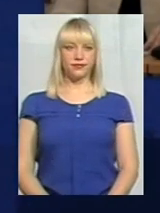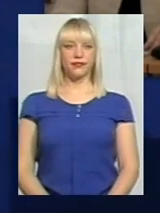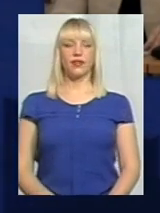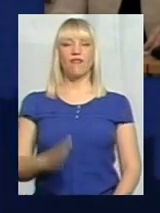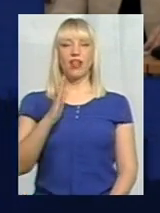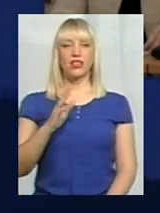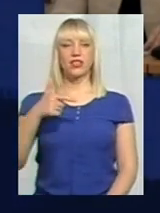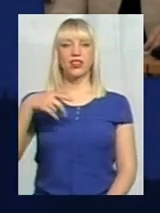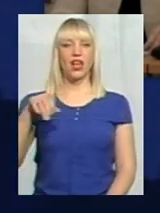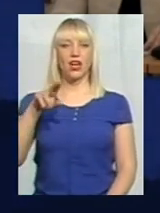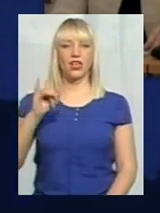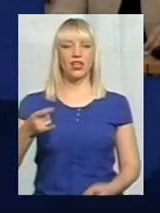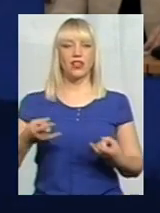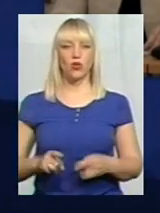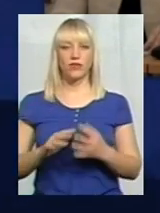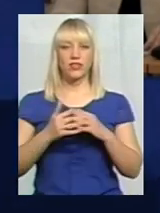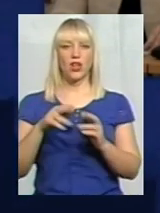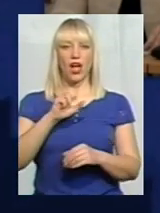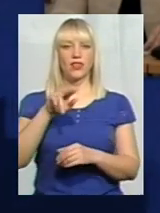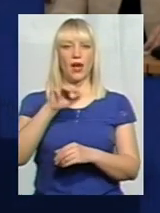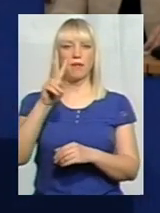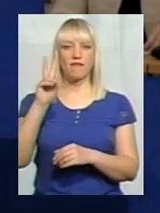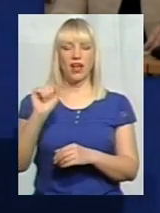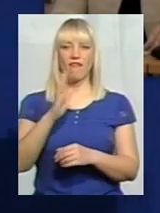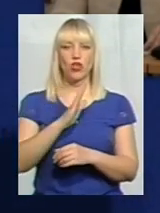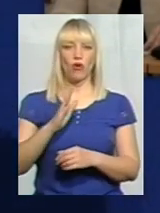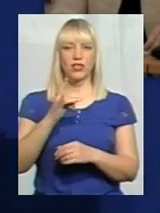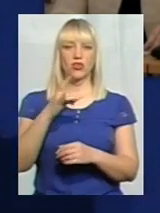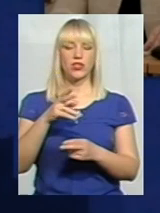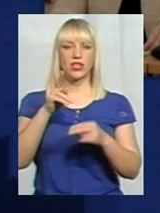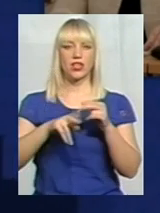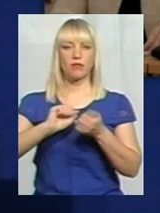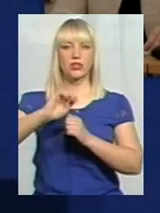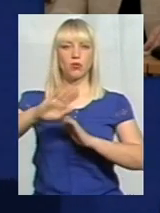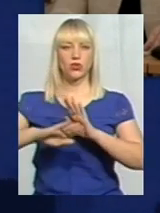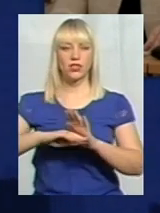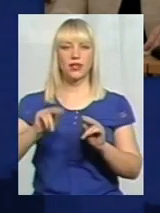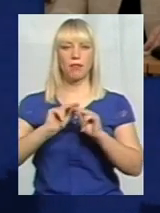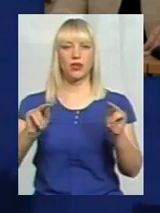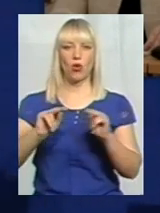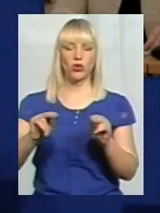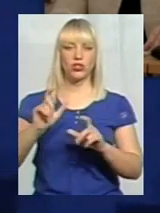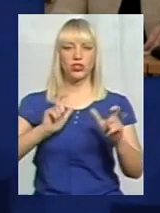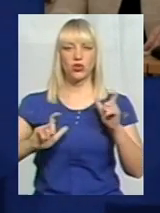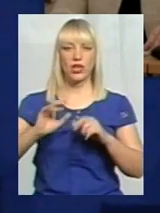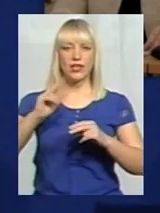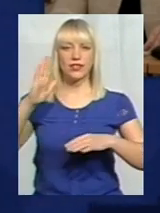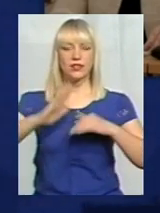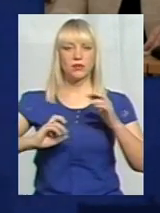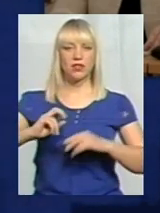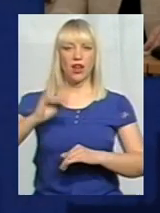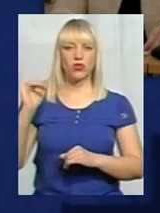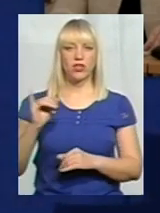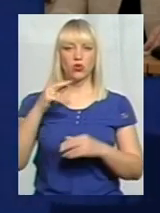Валентина Граділь. Народилася в селі Адамівка Вінковецького району. Закінчила Кам'янсь-Подільський педагогічний інститут за спеціальністю «Історія».